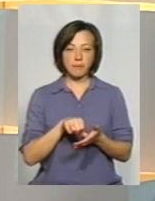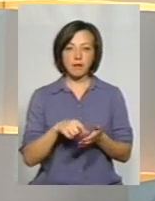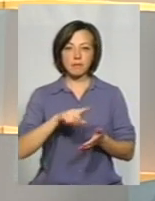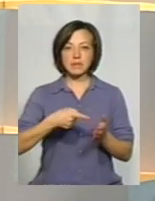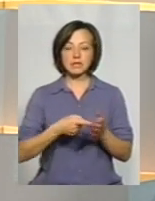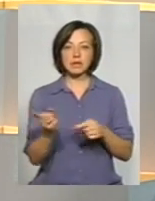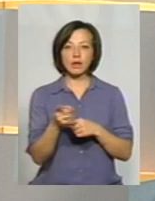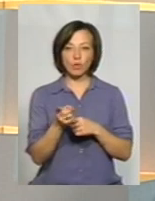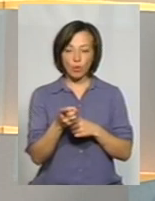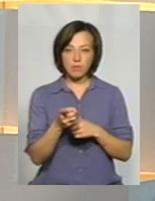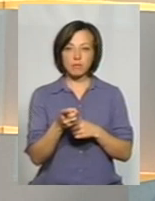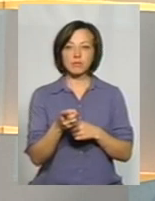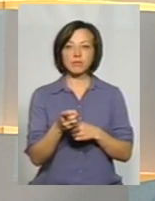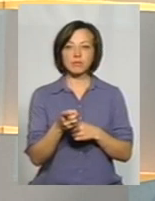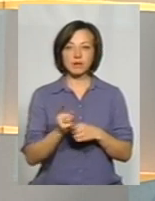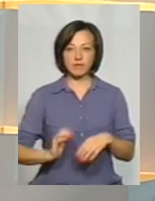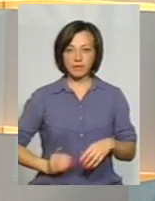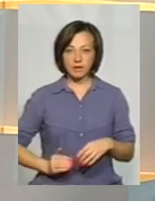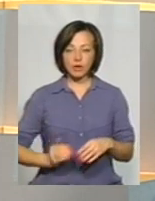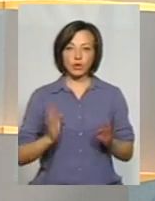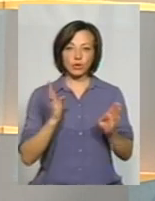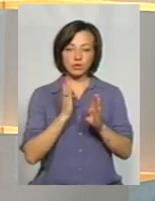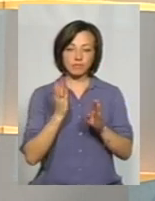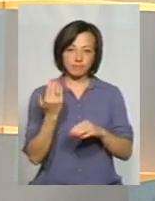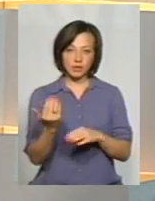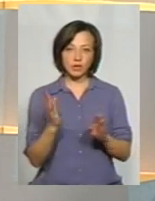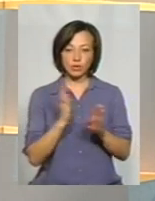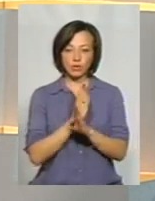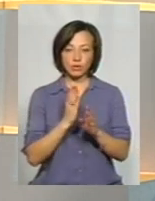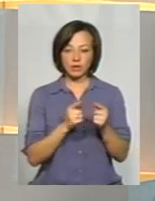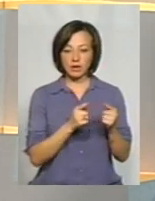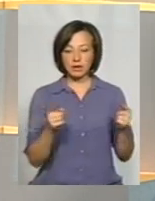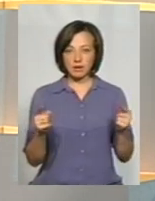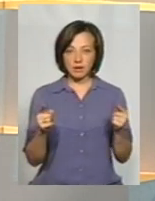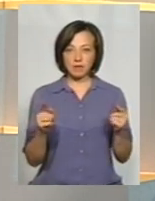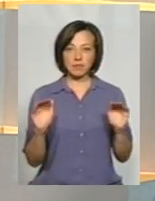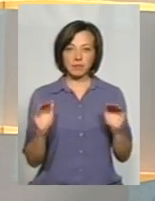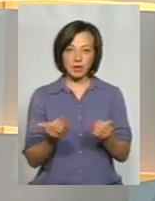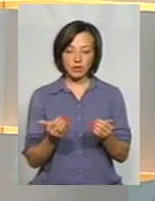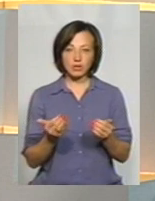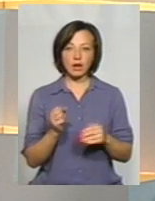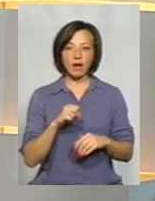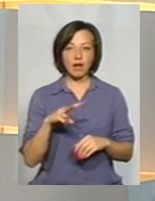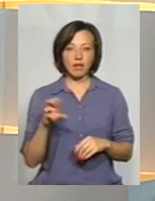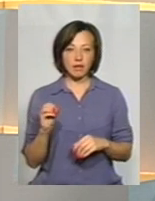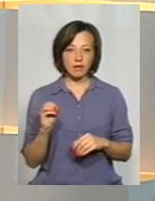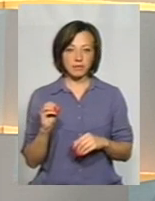Тернопіль, яка також, ну, доля її значно менша, я рахую, що, але